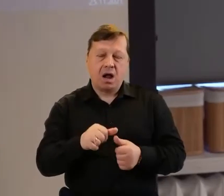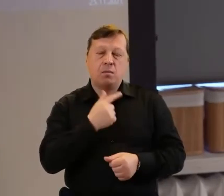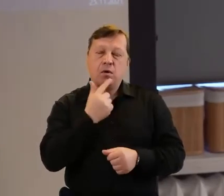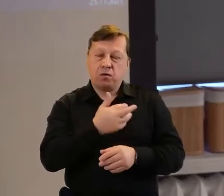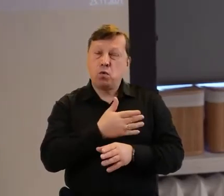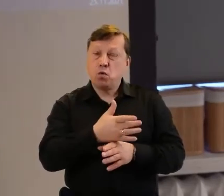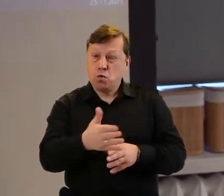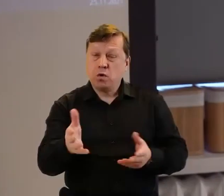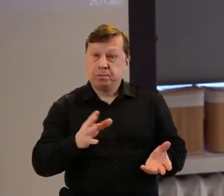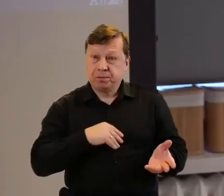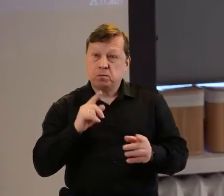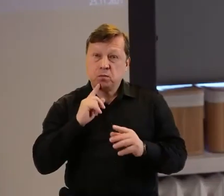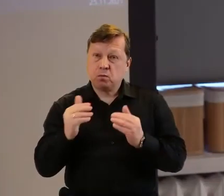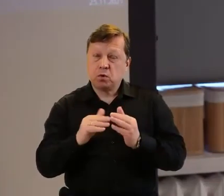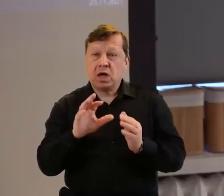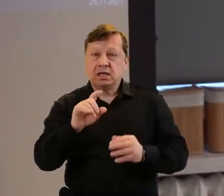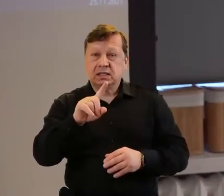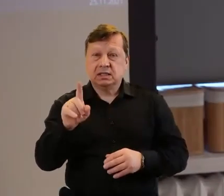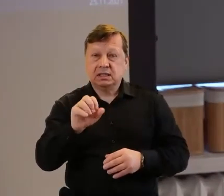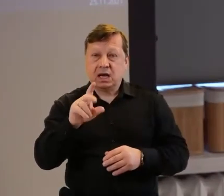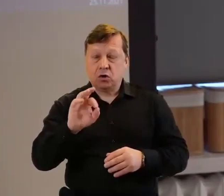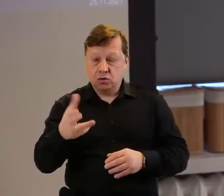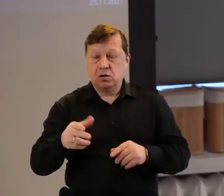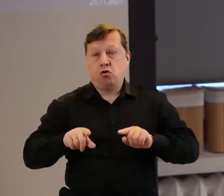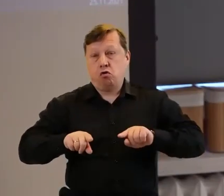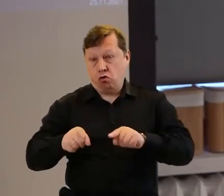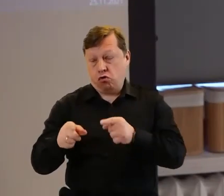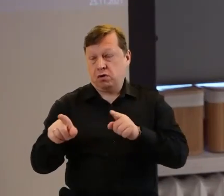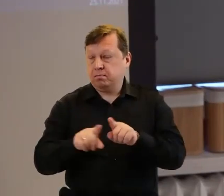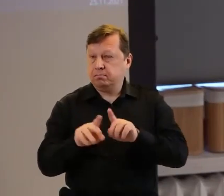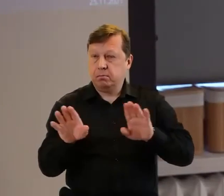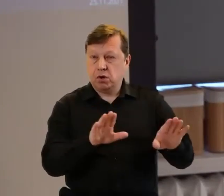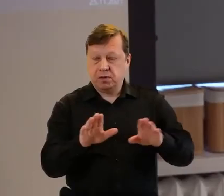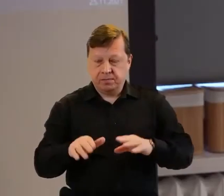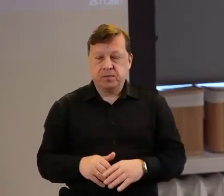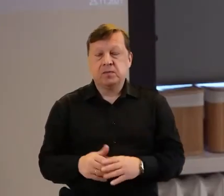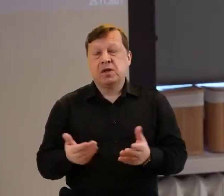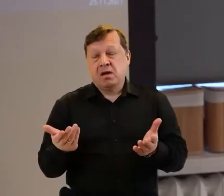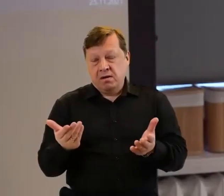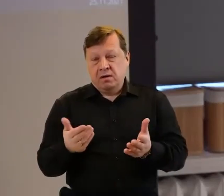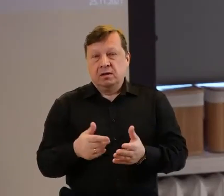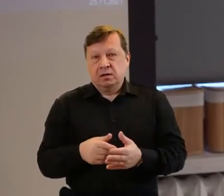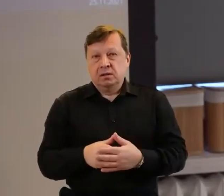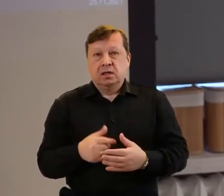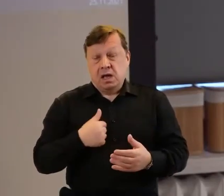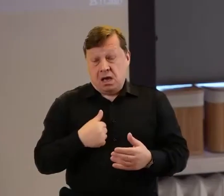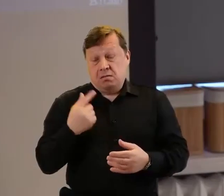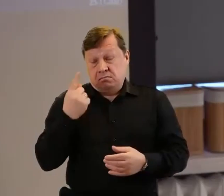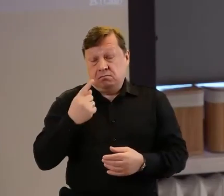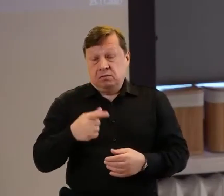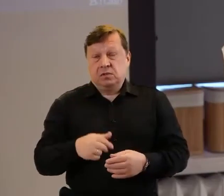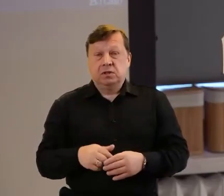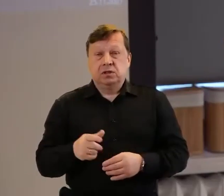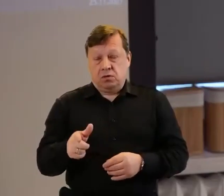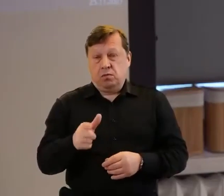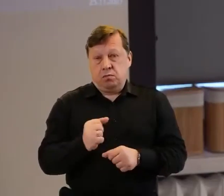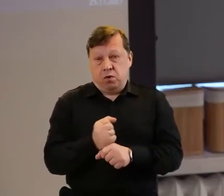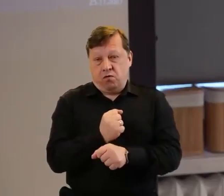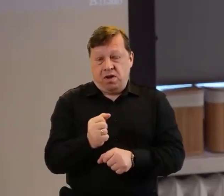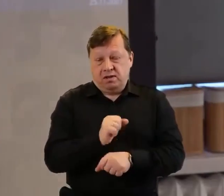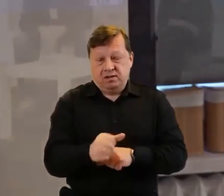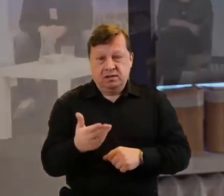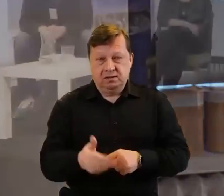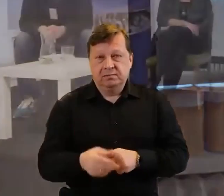tylko tyle, nie będę próbowałem gdzie indziej opisać i wytłumaczyć, dlaczego uważam, że to ważne, ale jeżeli